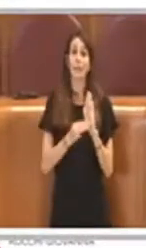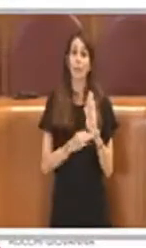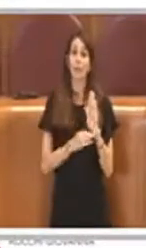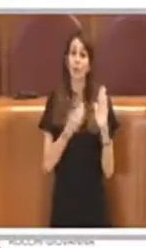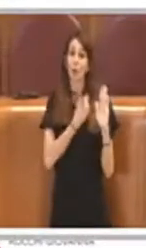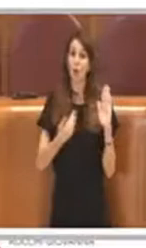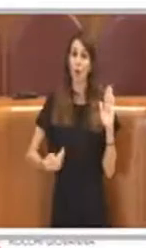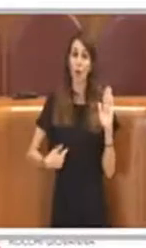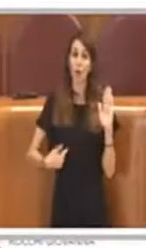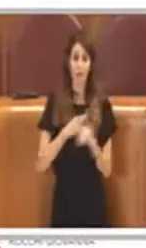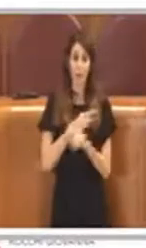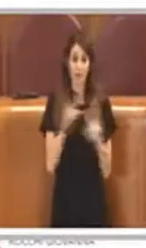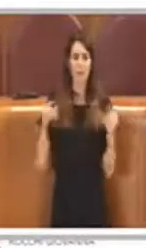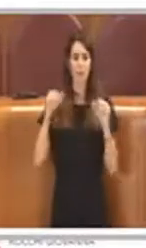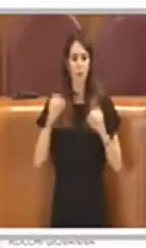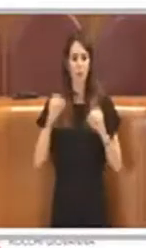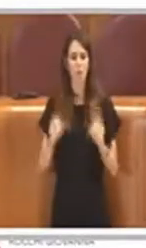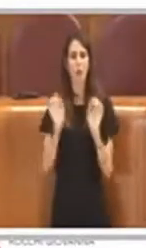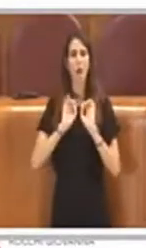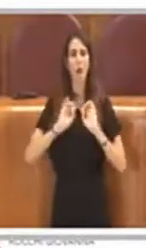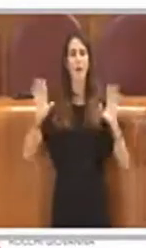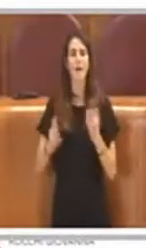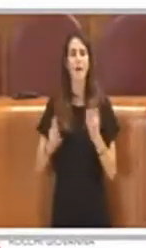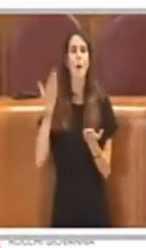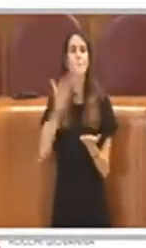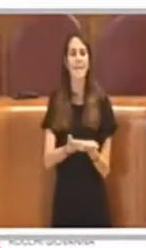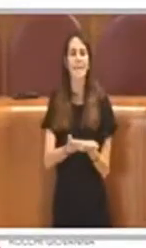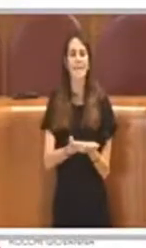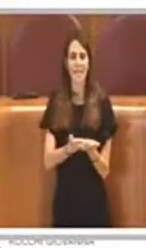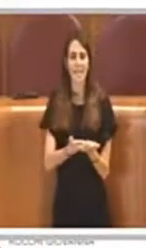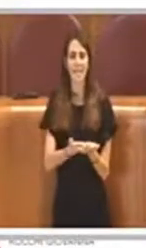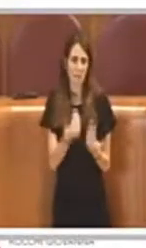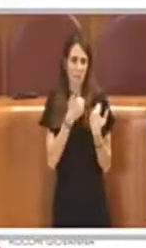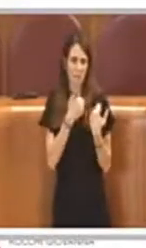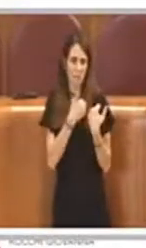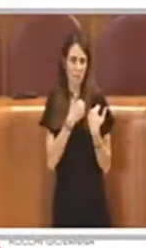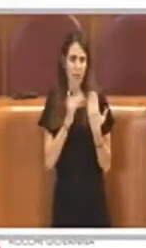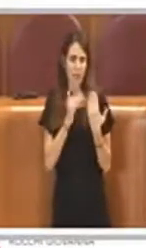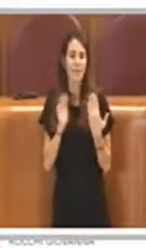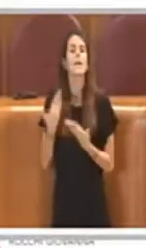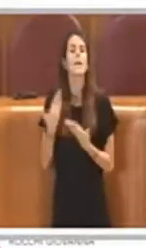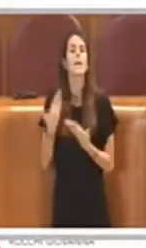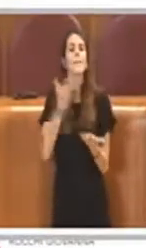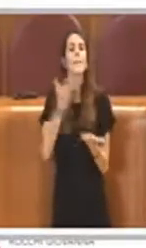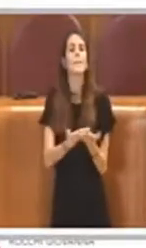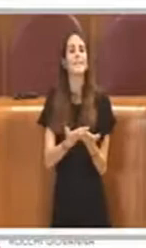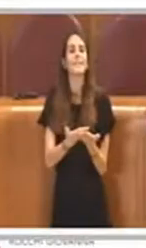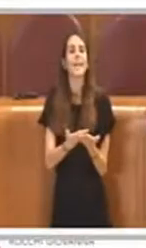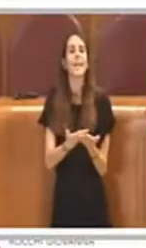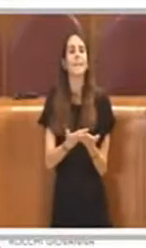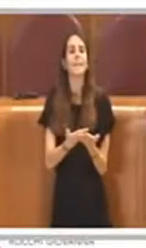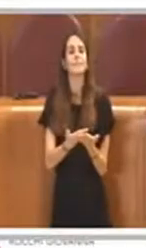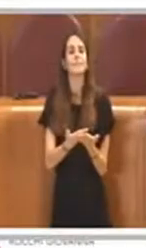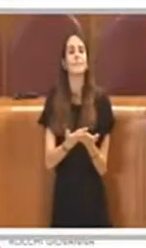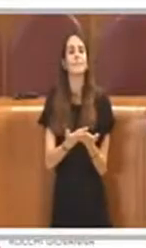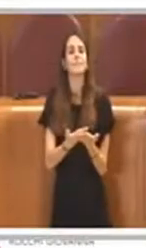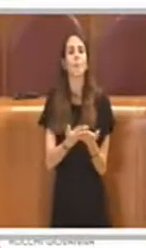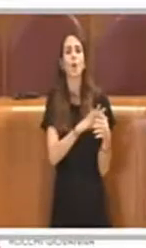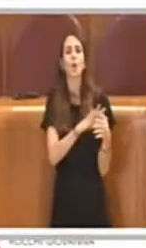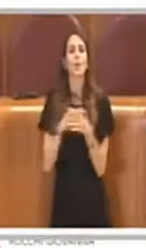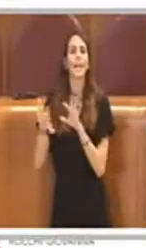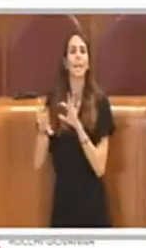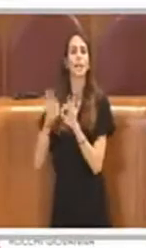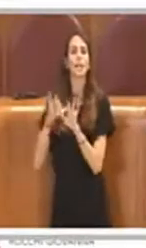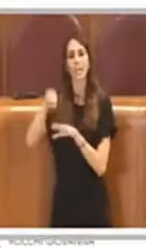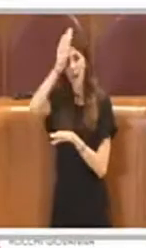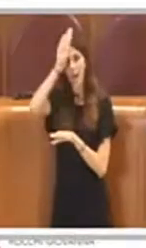possono presentare liberamente al loro carico, secondo quanto prescritto dalla Capigruppo, in questo caso con un termine